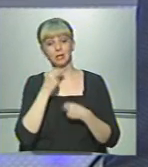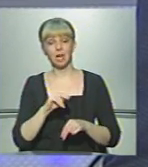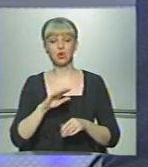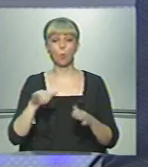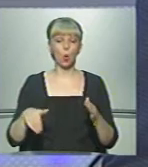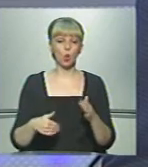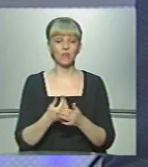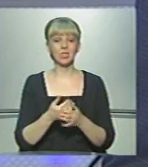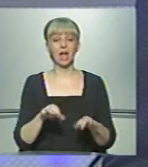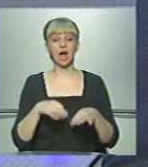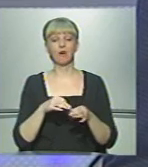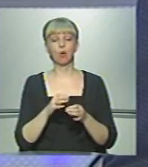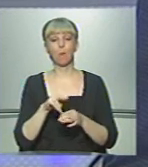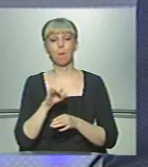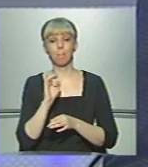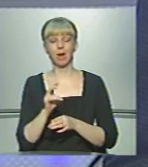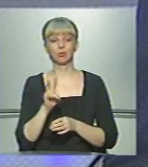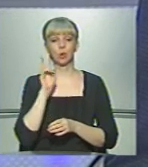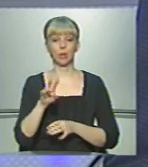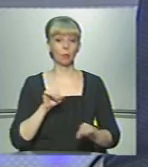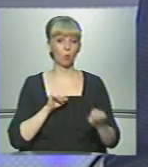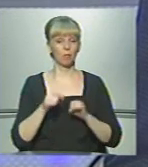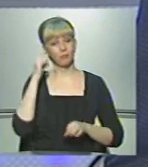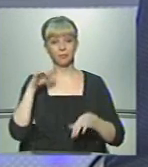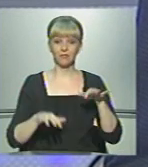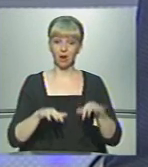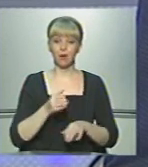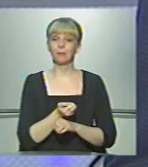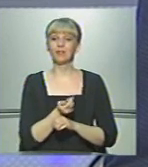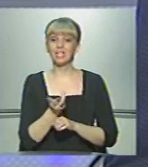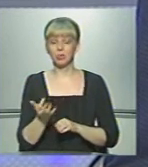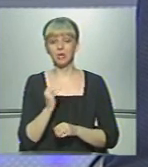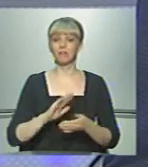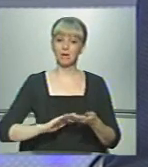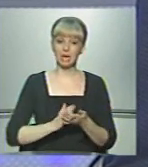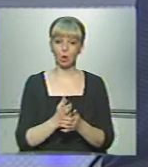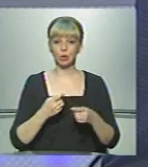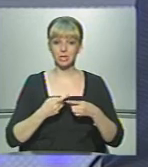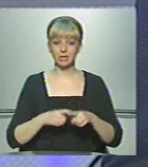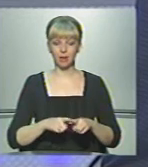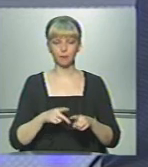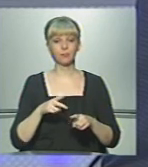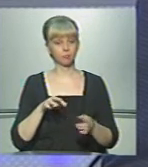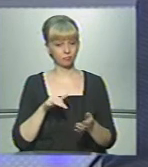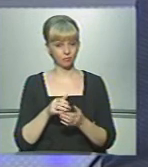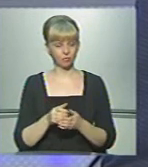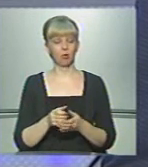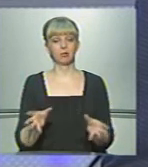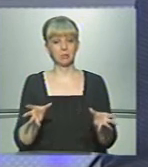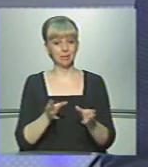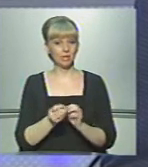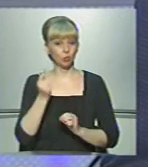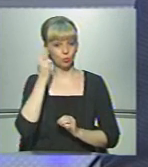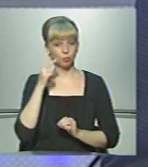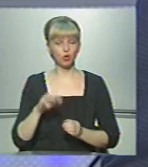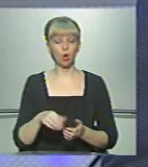поновити автопарк тролейбусного управління. Вагались і в кількості, і в якості техніки. Чи дійшли депутати спільної думки,